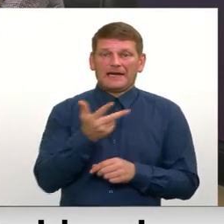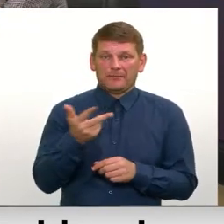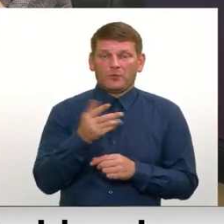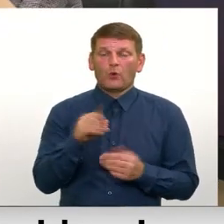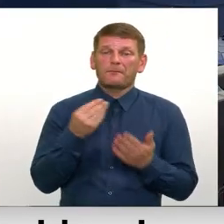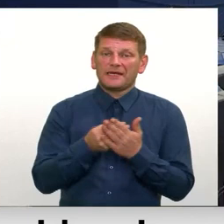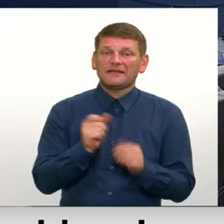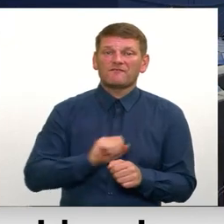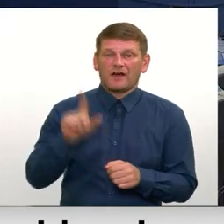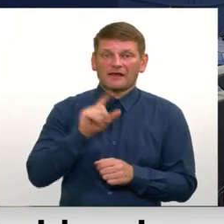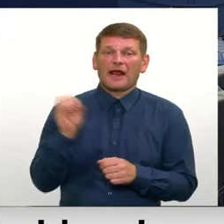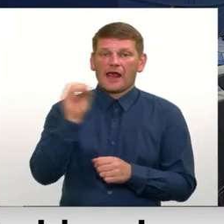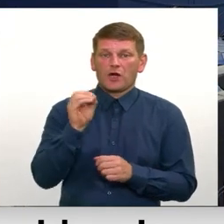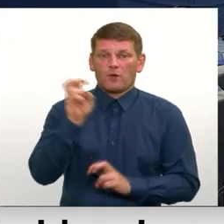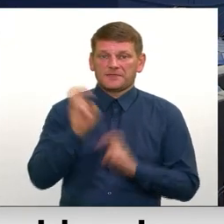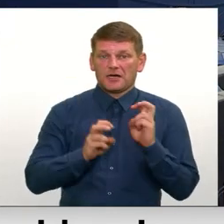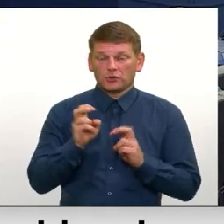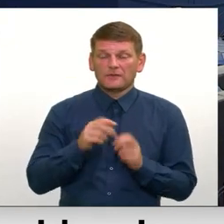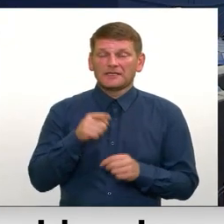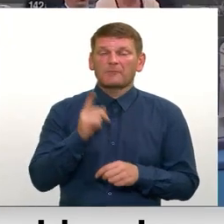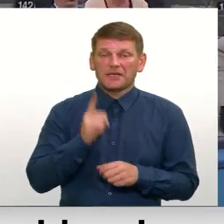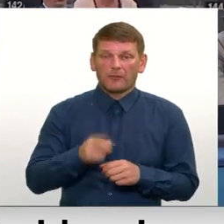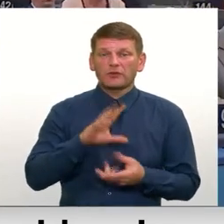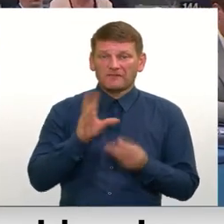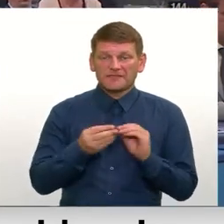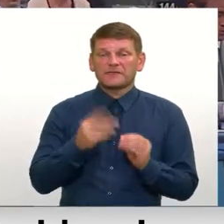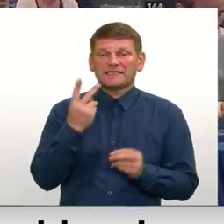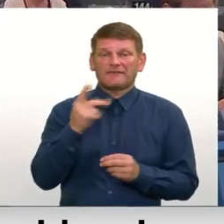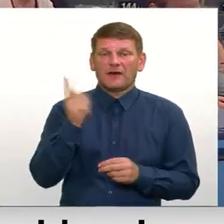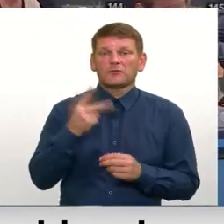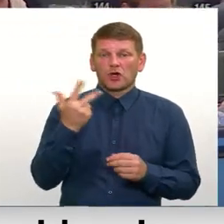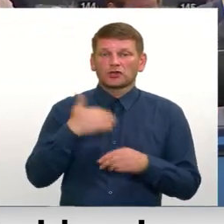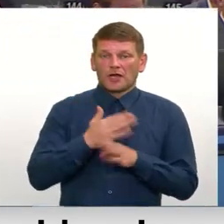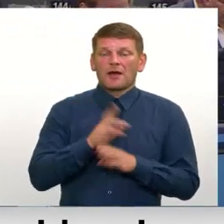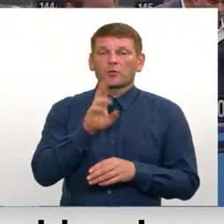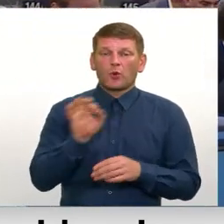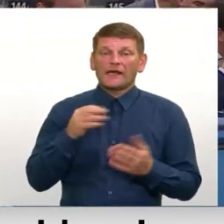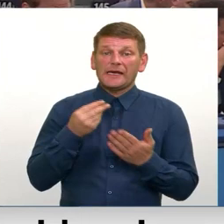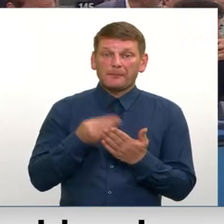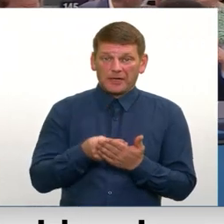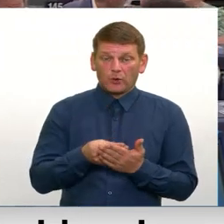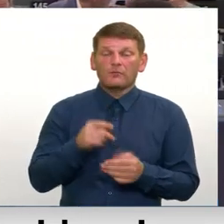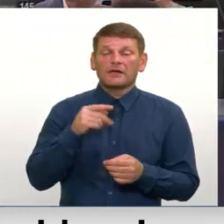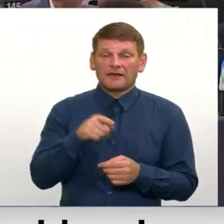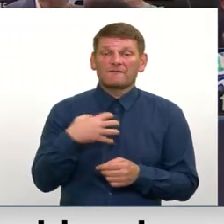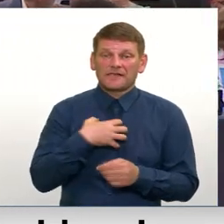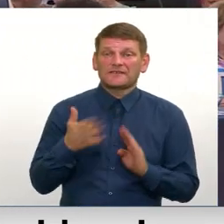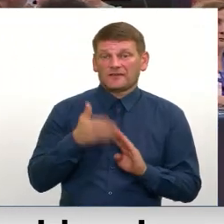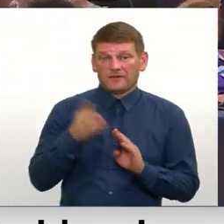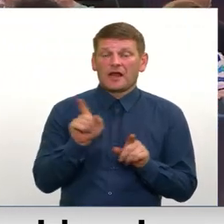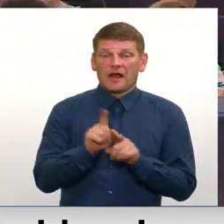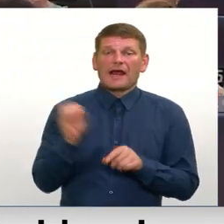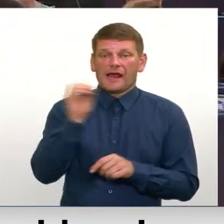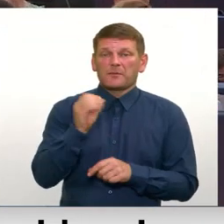pirt arī vairāk Eiropas ražojums. Tam jābūt vismaz divām trešdaļām no iepirkumu. Un tam tad vajadzētu arī veicināt, protams,